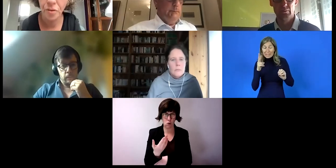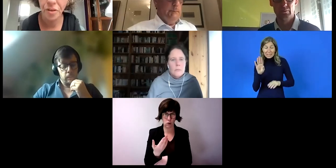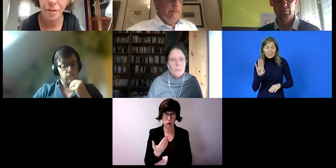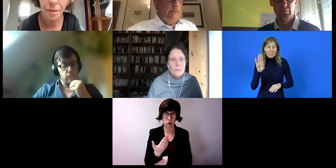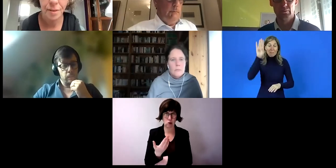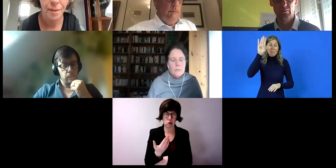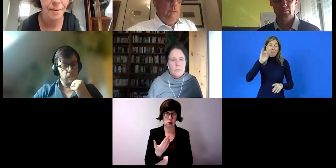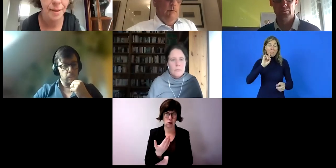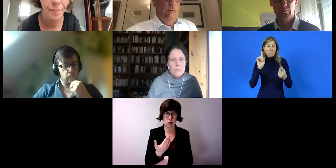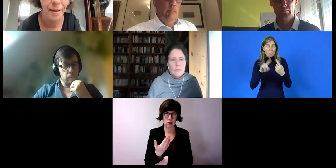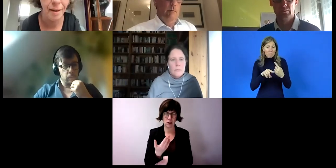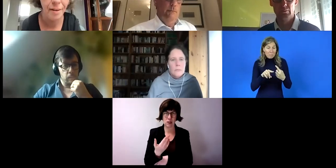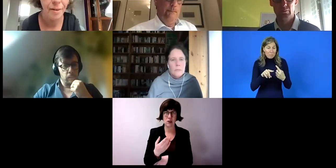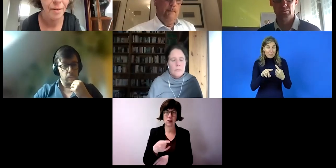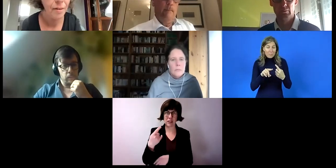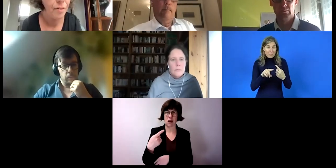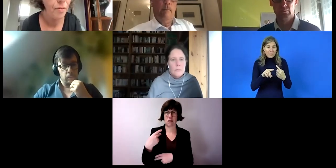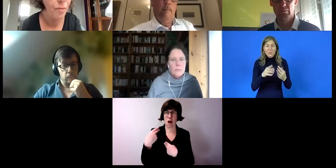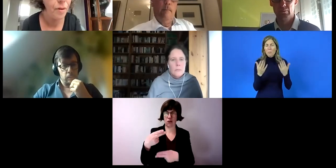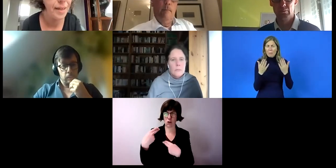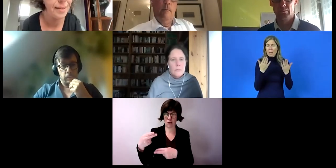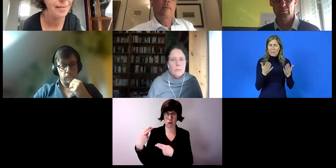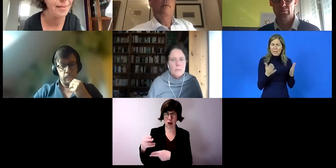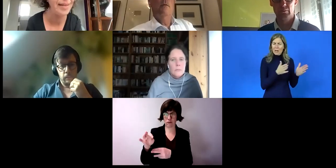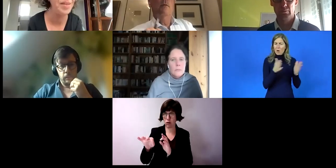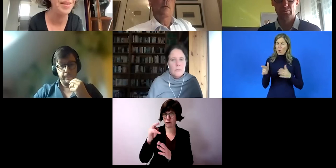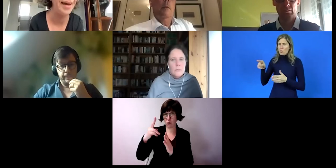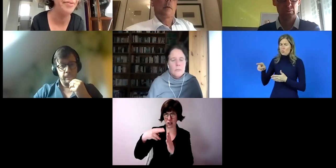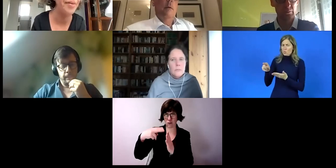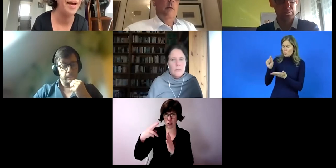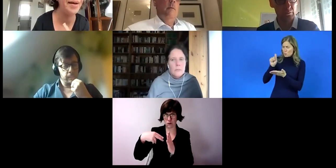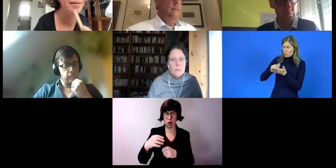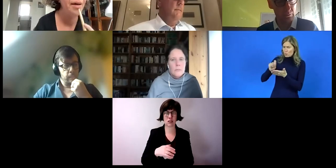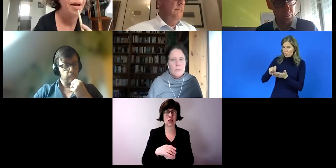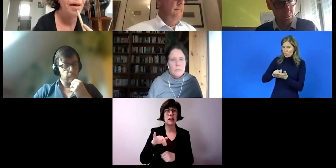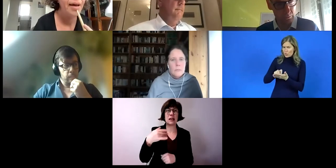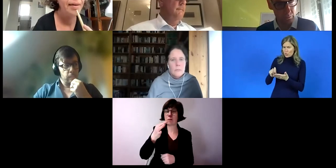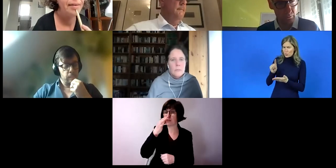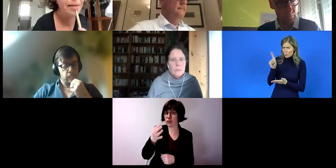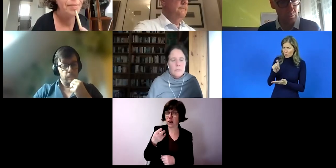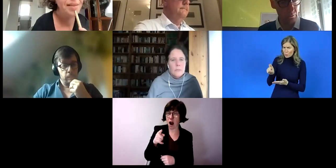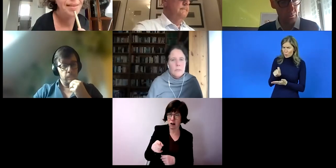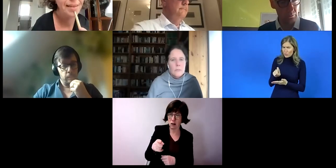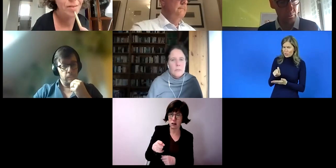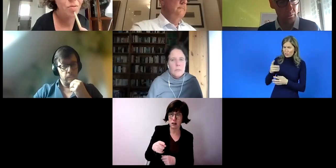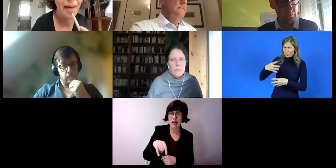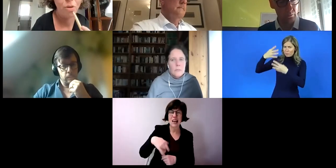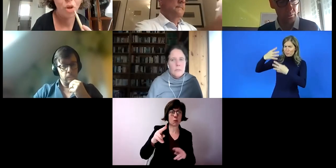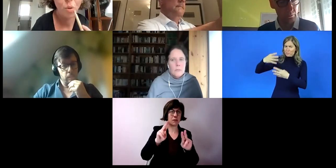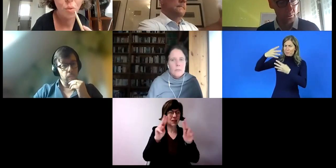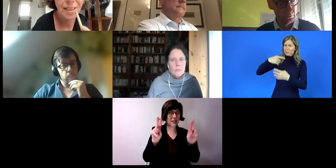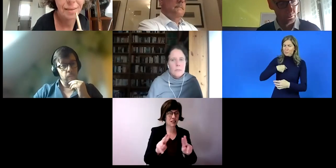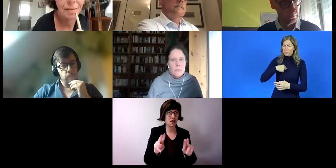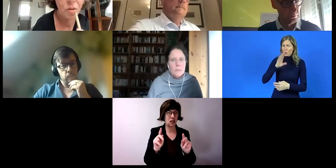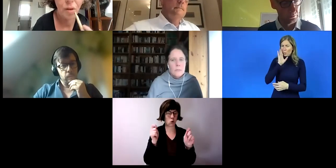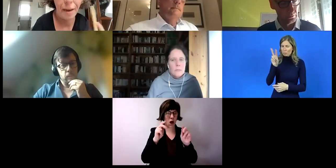und diese dann mal vorlesen. Da gibt es eine Frage. Gibt es internationale